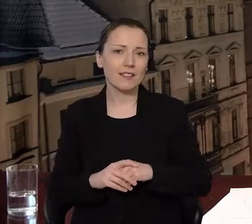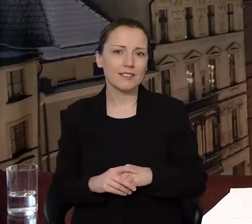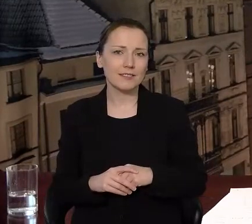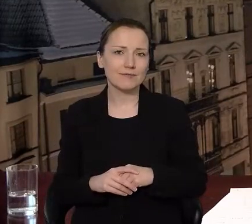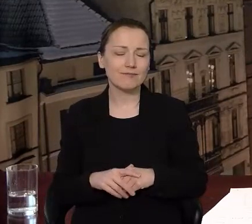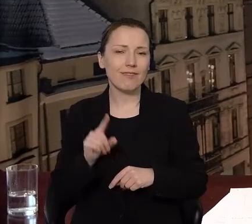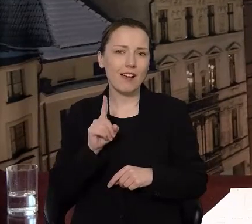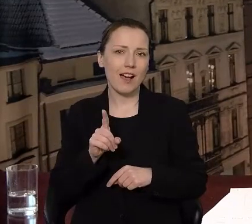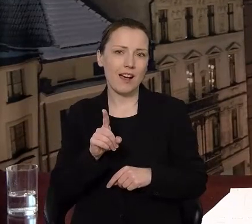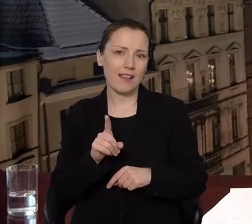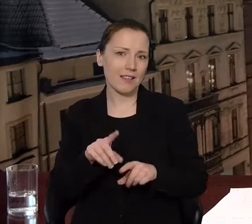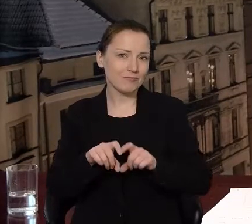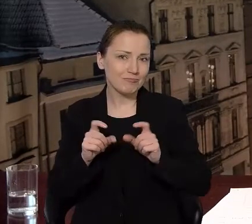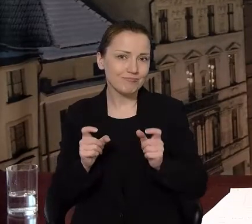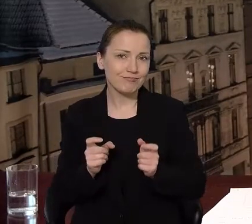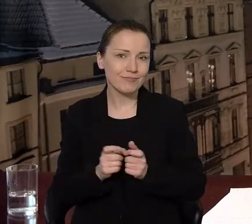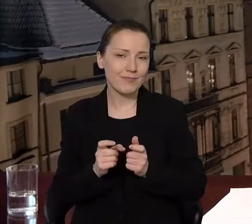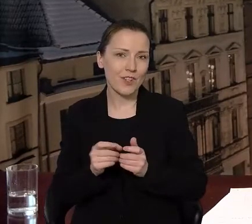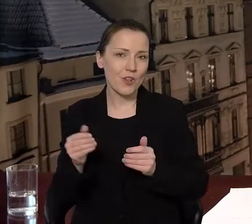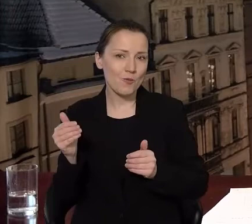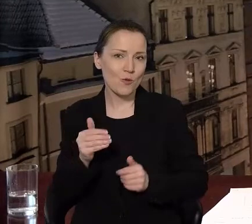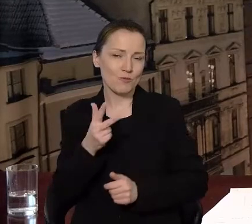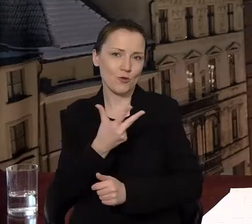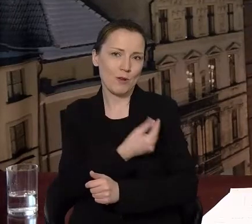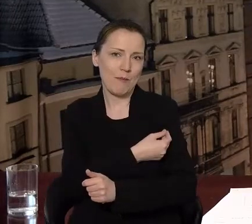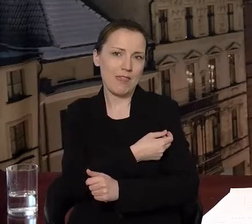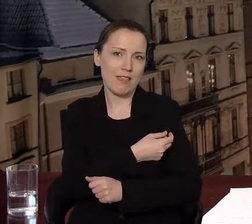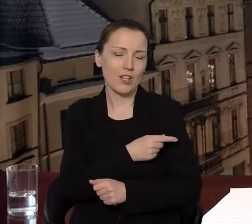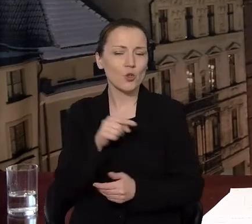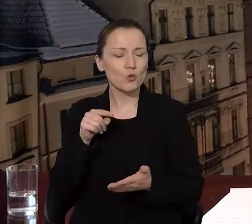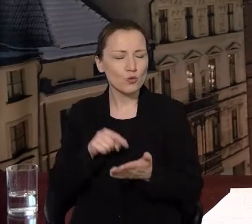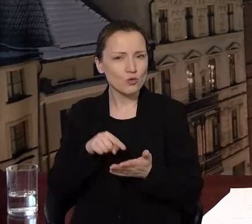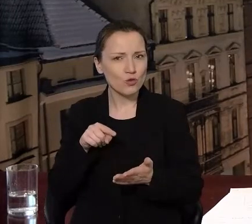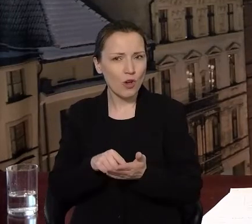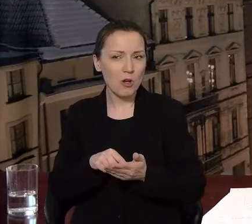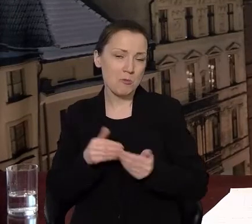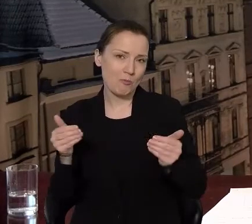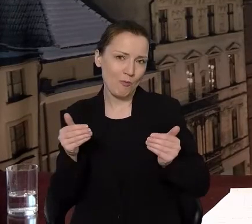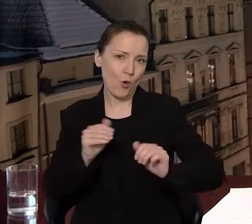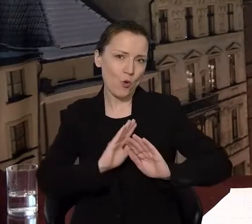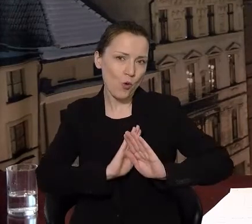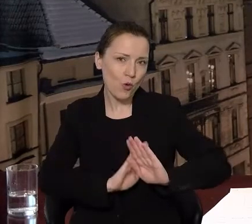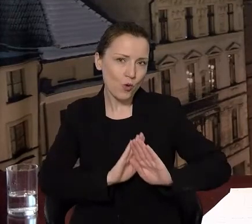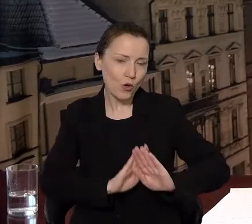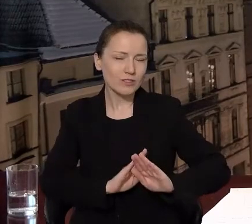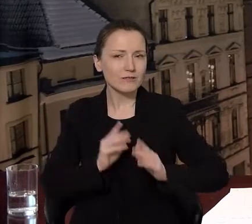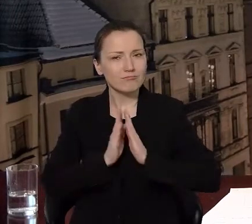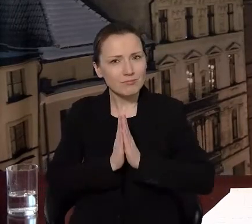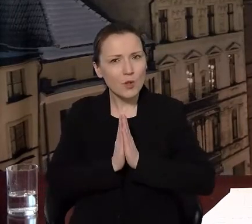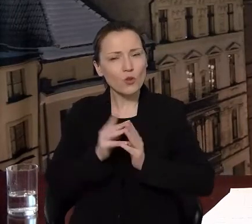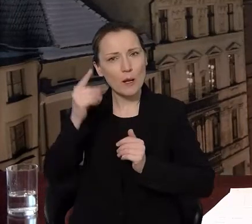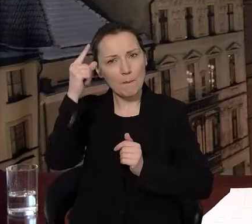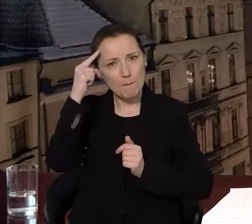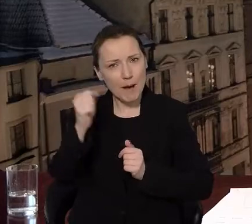ale przede wszystkim poddawanie się szczepieniom. To jest to, co może nas chronić i o tym proszę, abyśmy